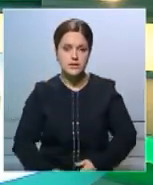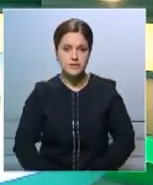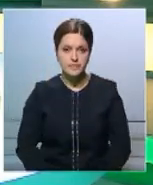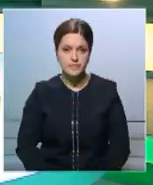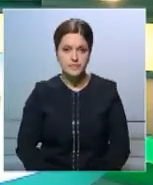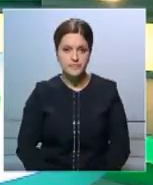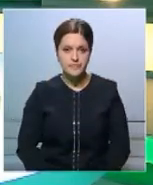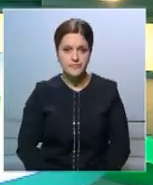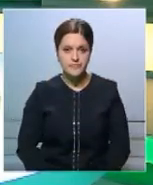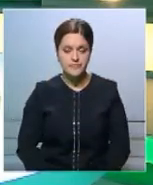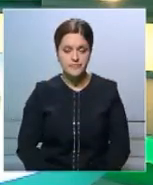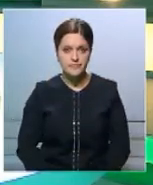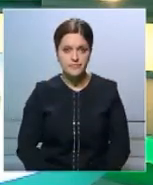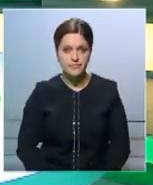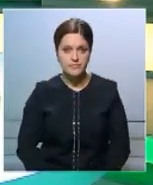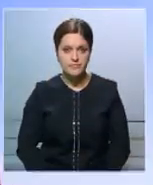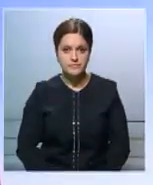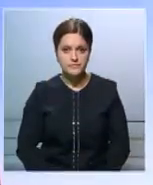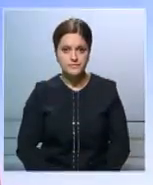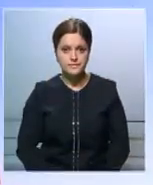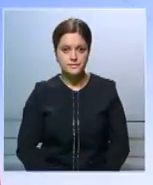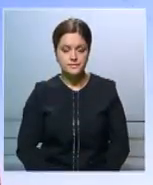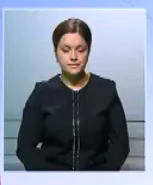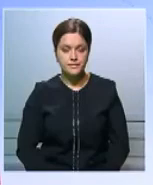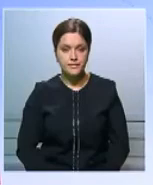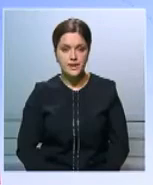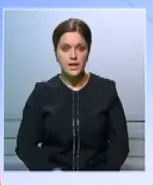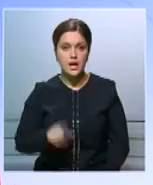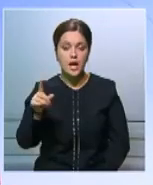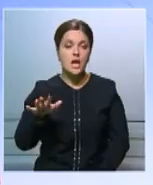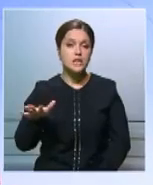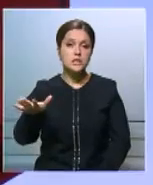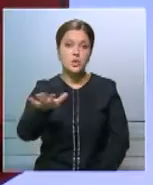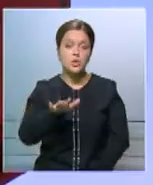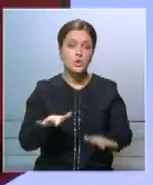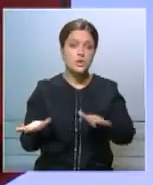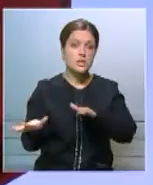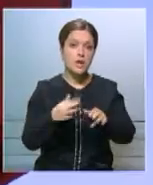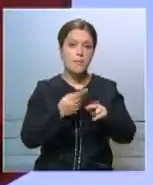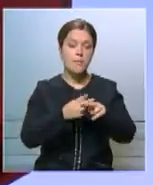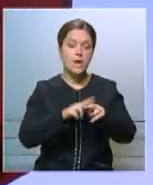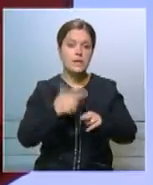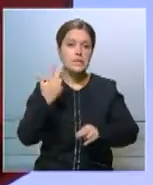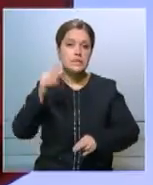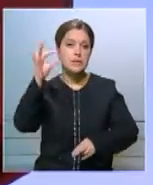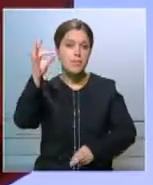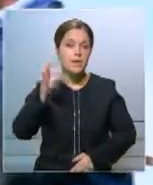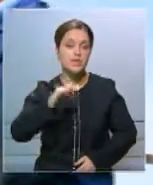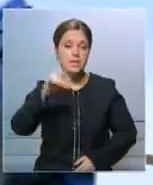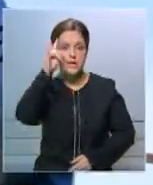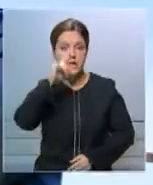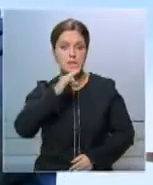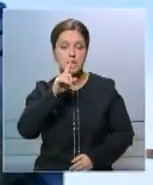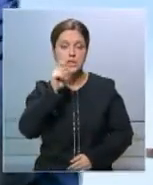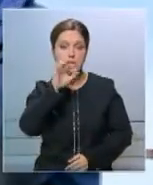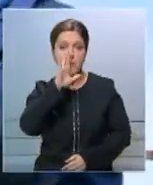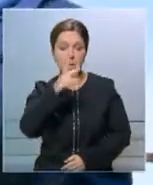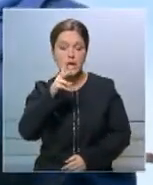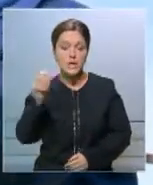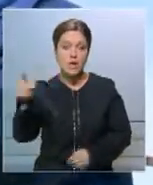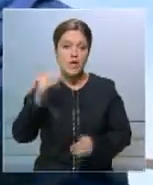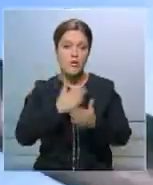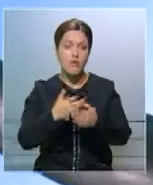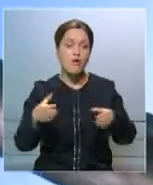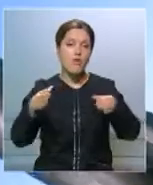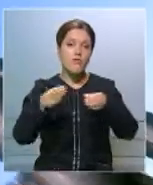считают в этой компании. Территория деятельности «Жанросдриллинг» – это почти треть Казахстана. За последние пять лет фирмой пробурено